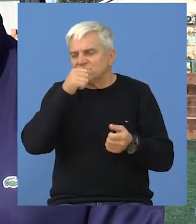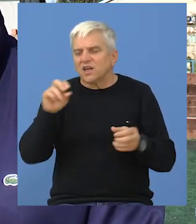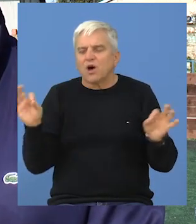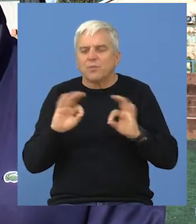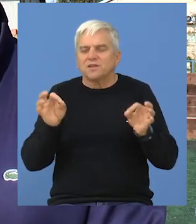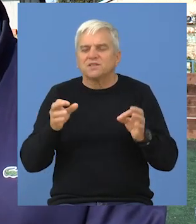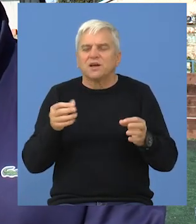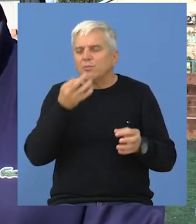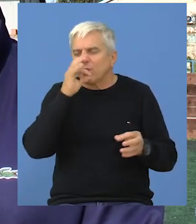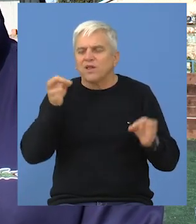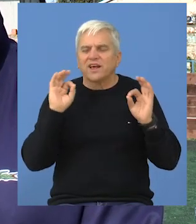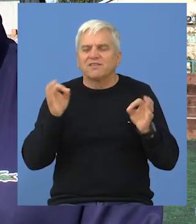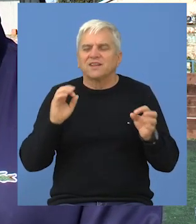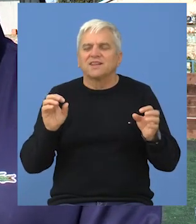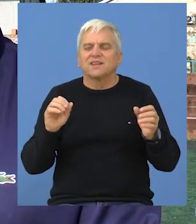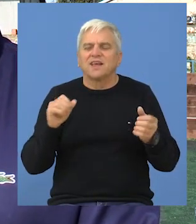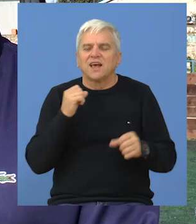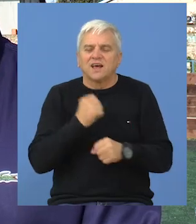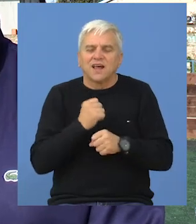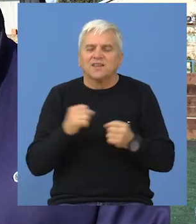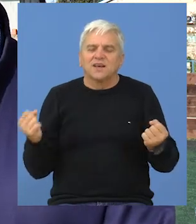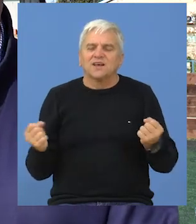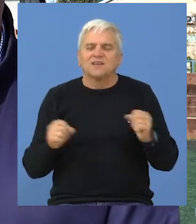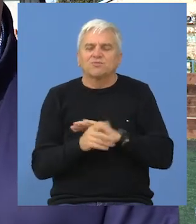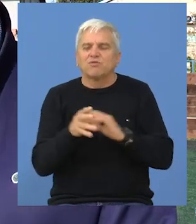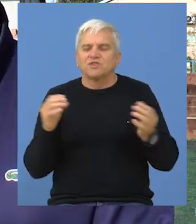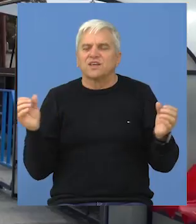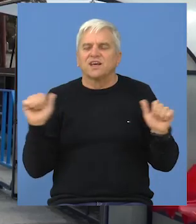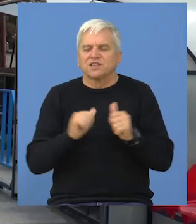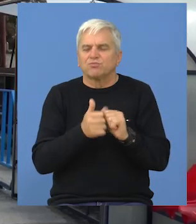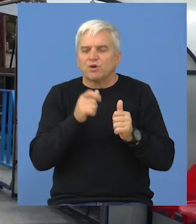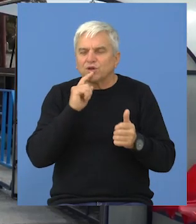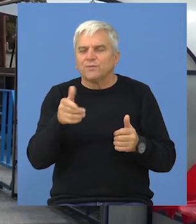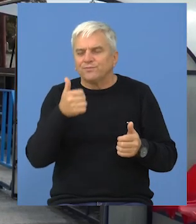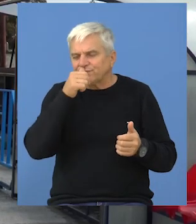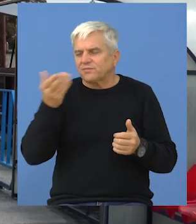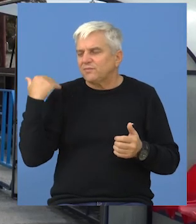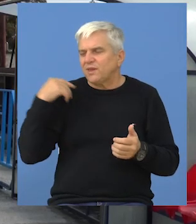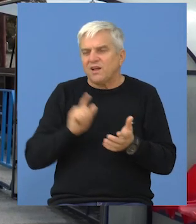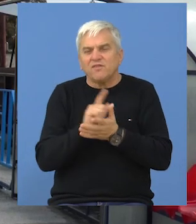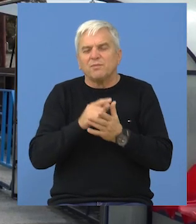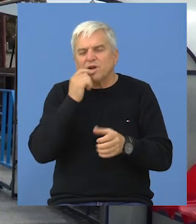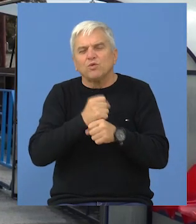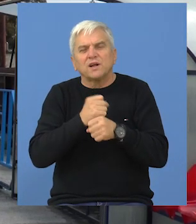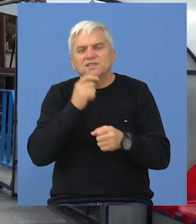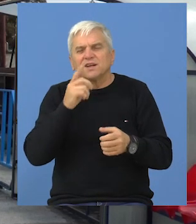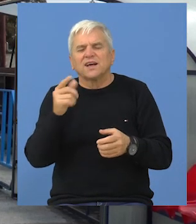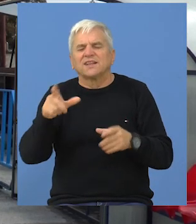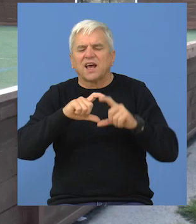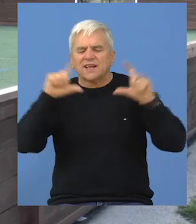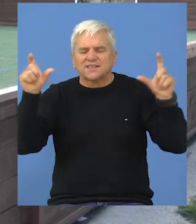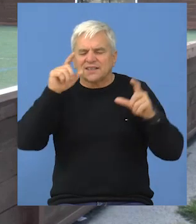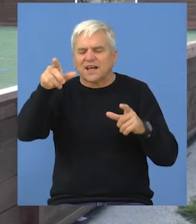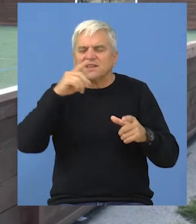ono što obezbeđuje bolje i kvalitetnije bavljanje sportom naše dece, naše omladine i svih izljubljenika u sportu. Ono što je u nekom prethodnom periodu